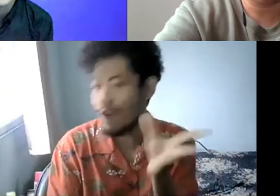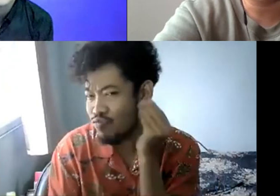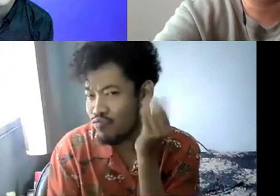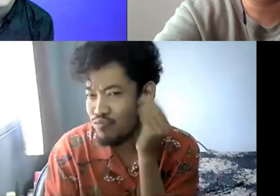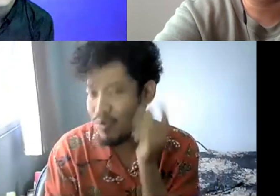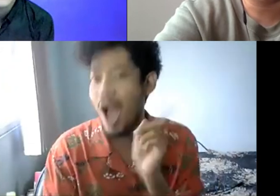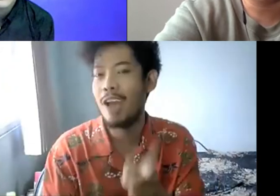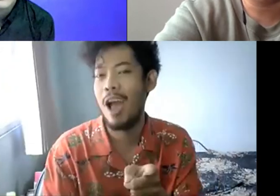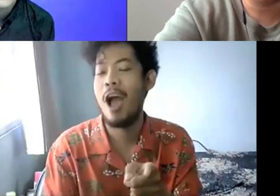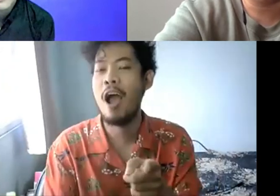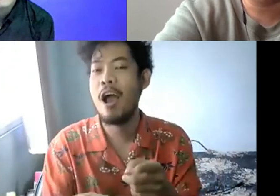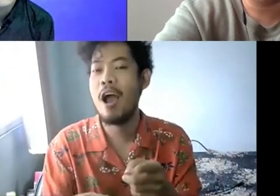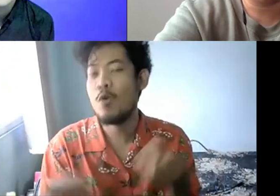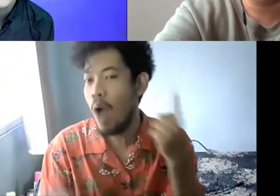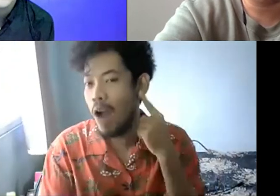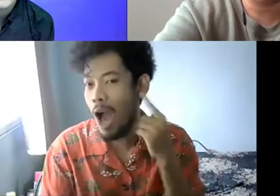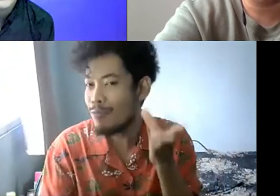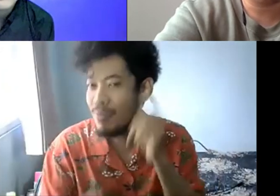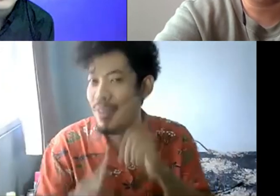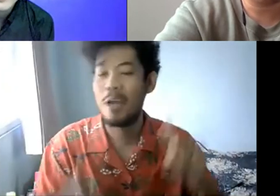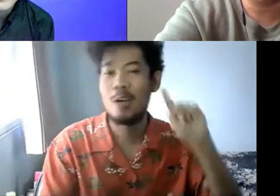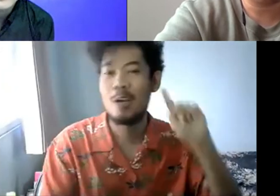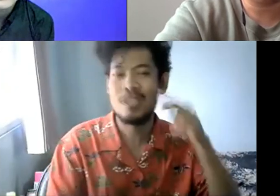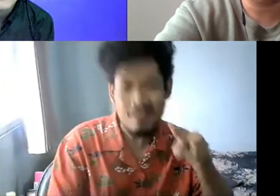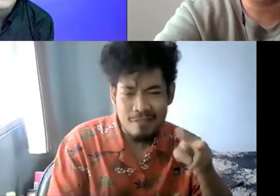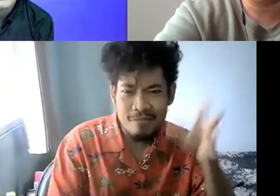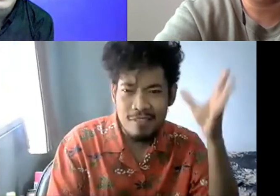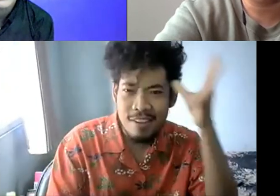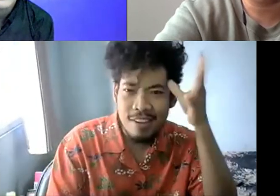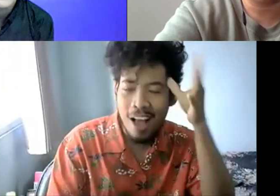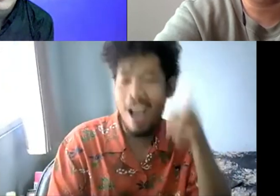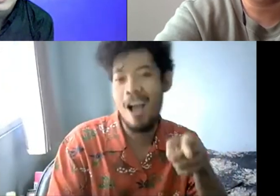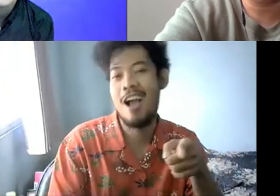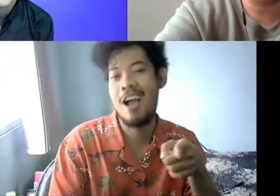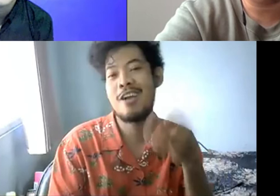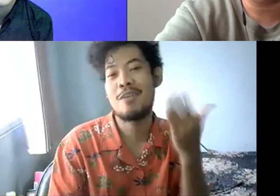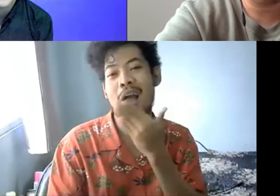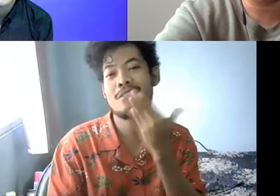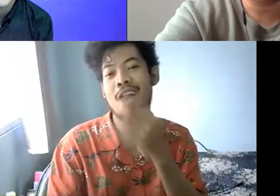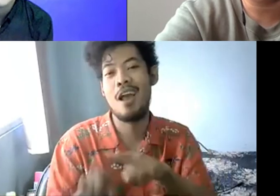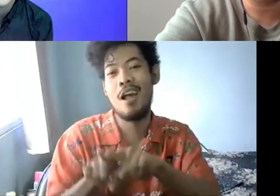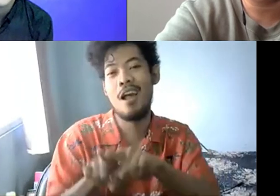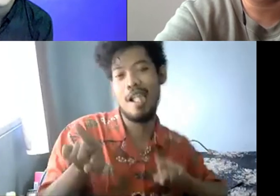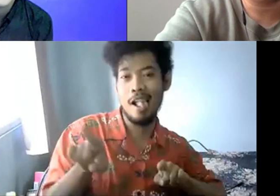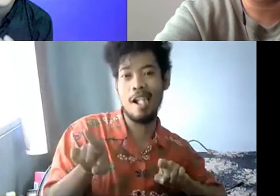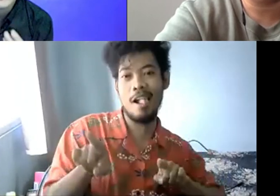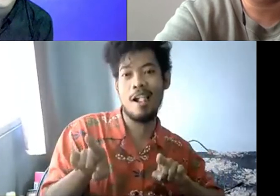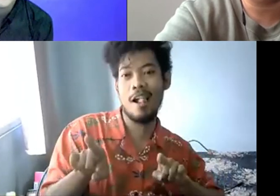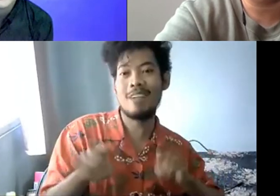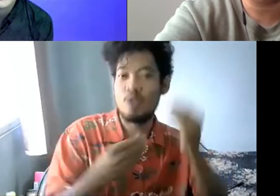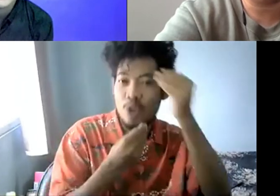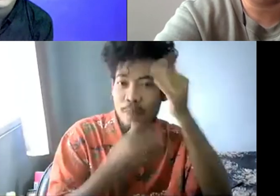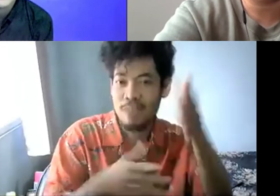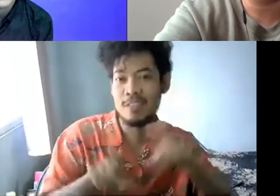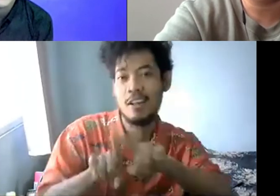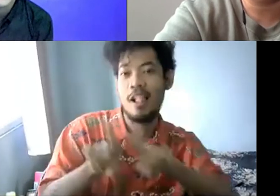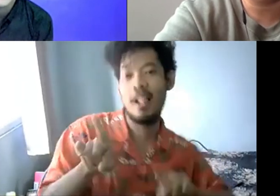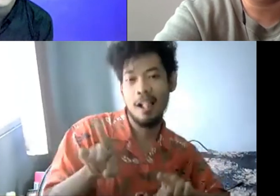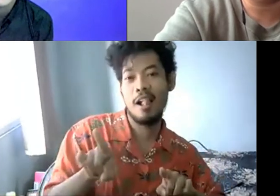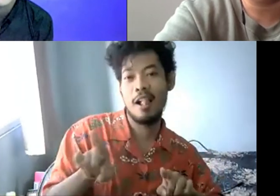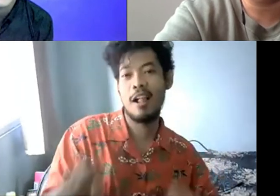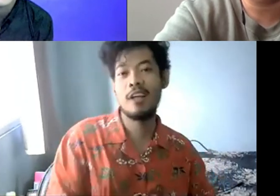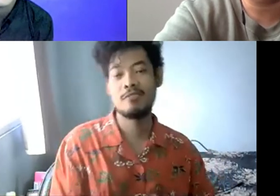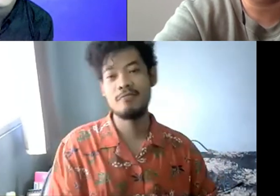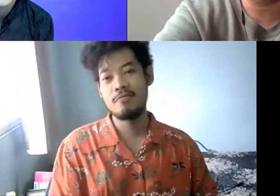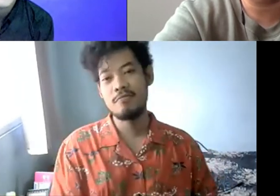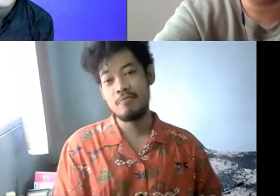itu. Kalau teman-teman Netra mungkin masih bisa mendengarkan suara seperti itu ya ketika misalnya sedang kursus. tetapi kalau teman